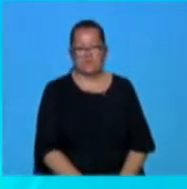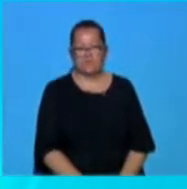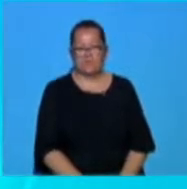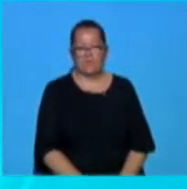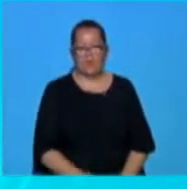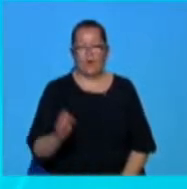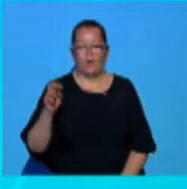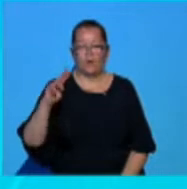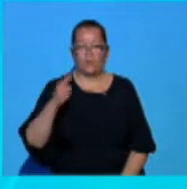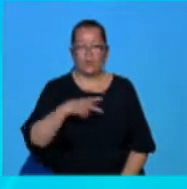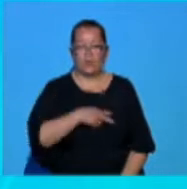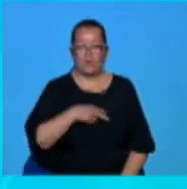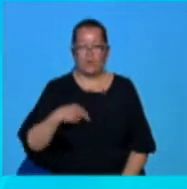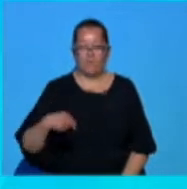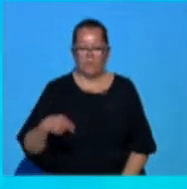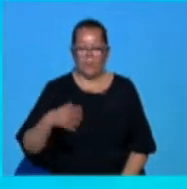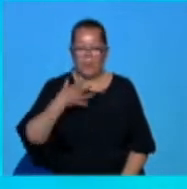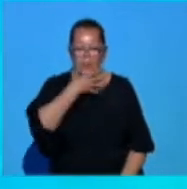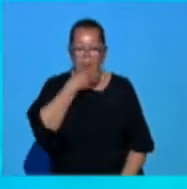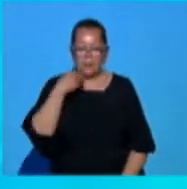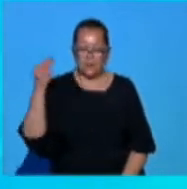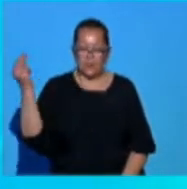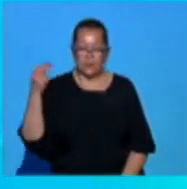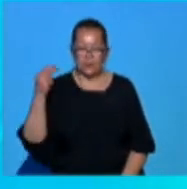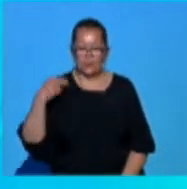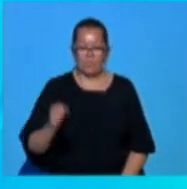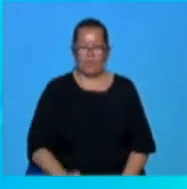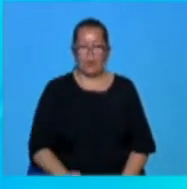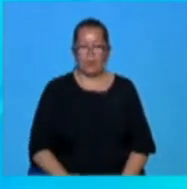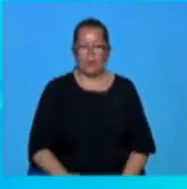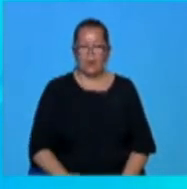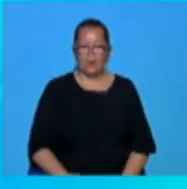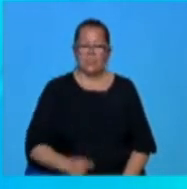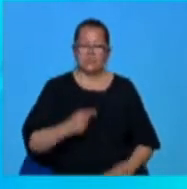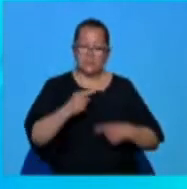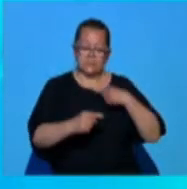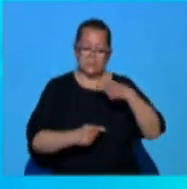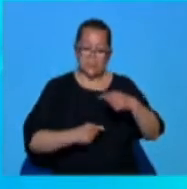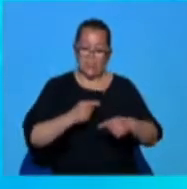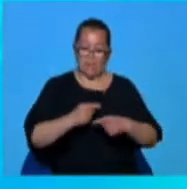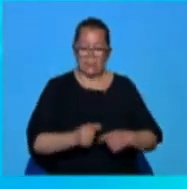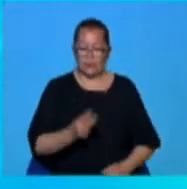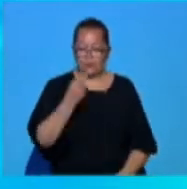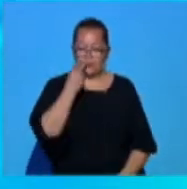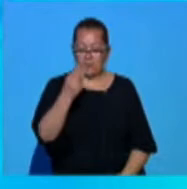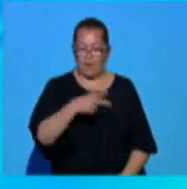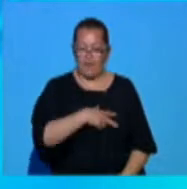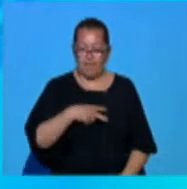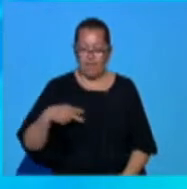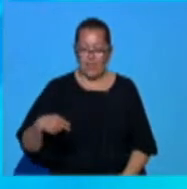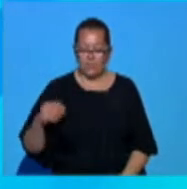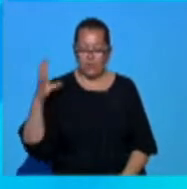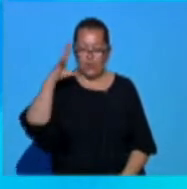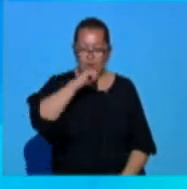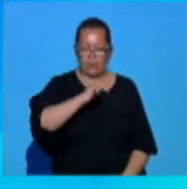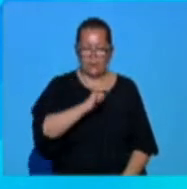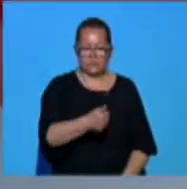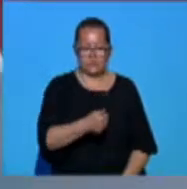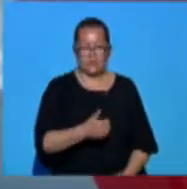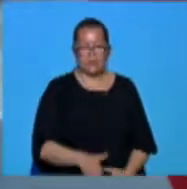În Oltenia, vremea va fi călduroasă după amiaza în sudul regiunii și în general instabilă. Haideți să vedem prognoza pentru la noapte și mâine.